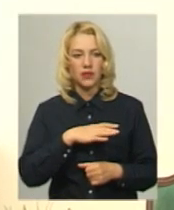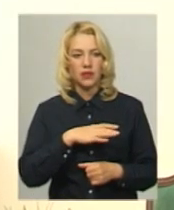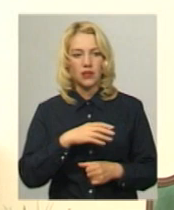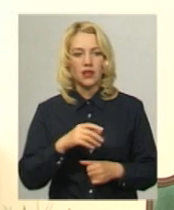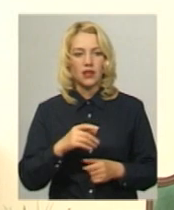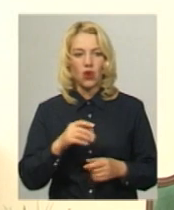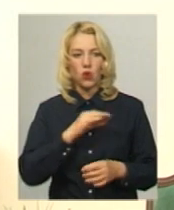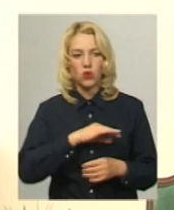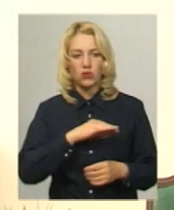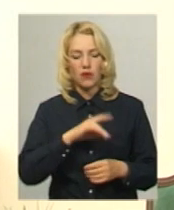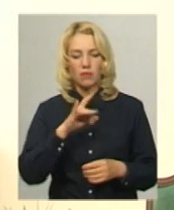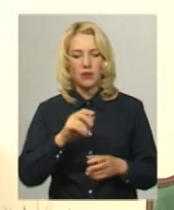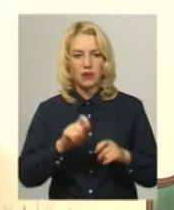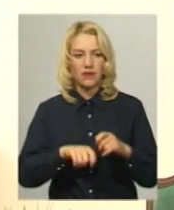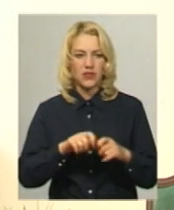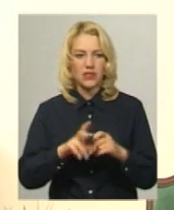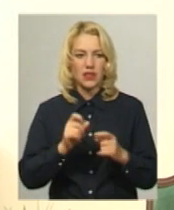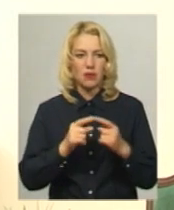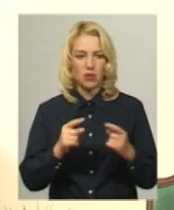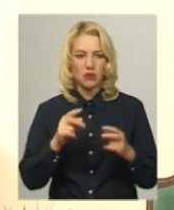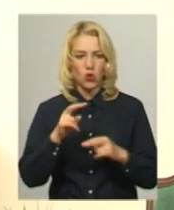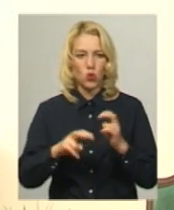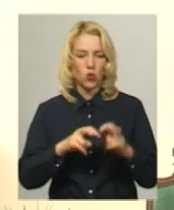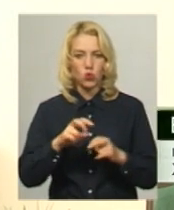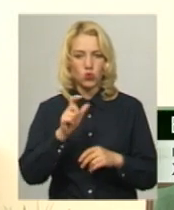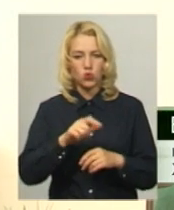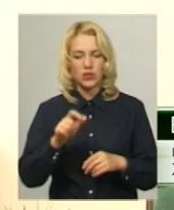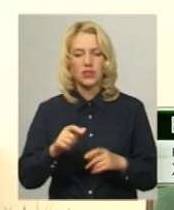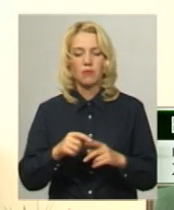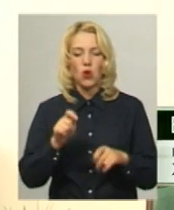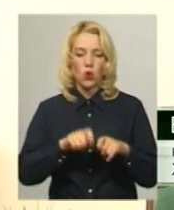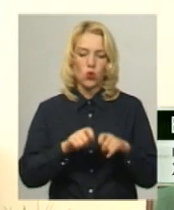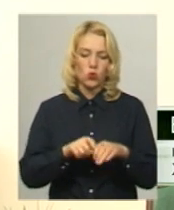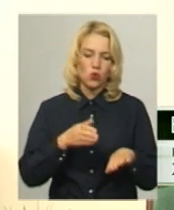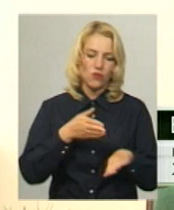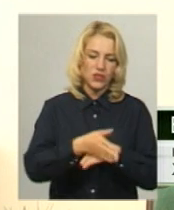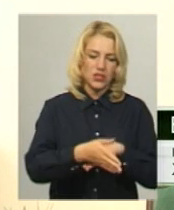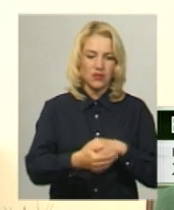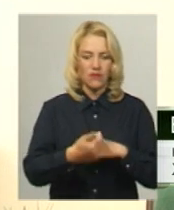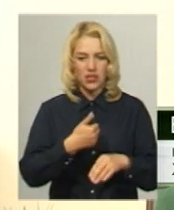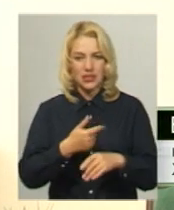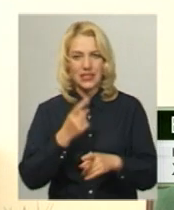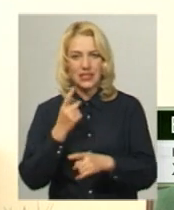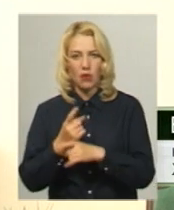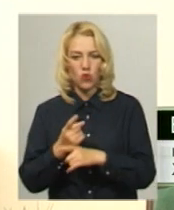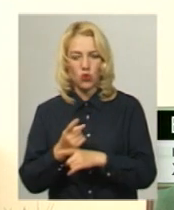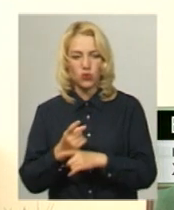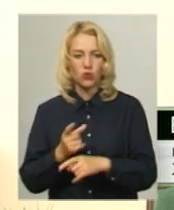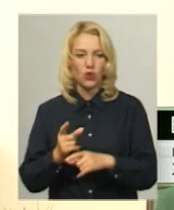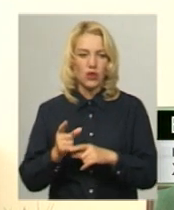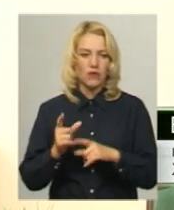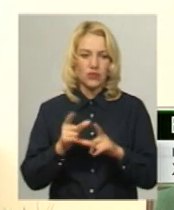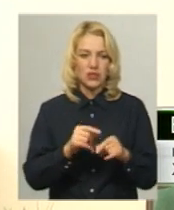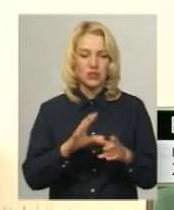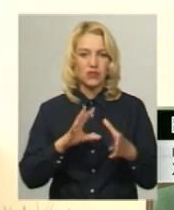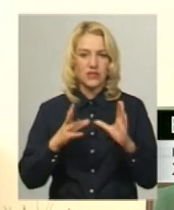користувалися послуги по перевірці на предмет розшуку осіб, контролю в'їзда-виїзда, заборони в'їзду, і